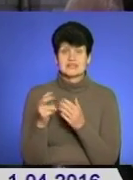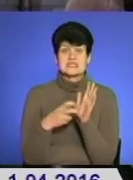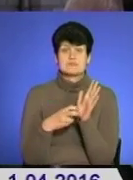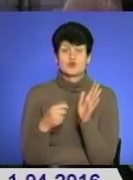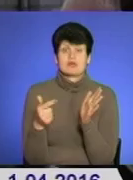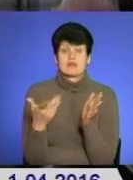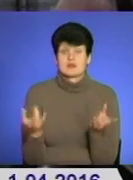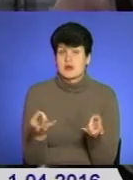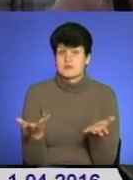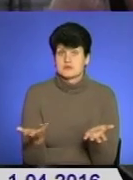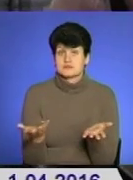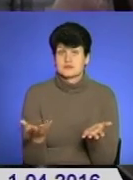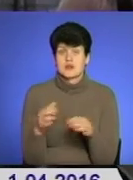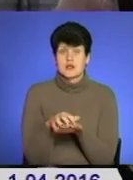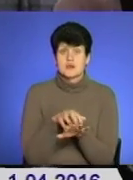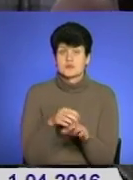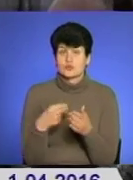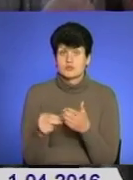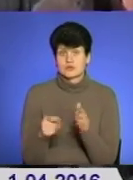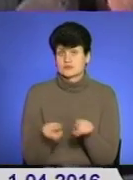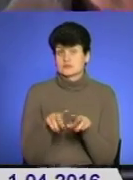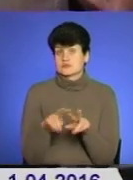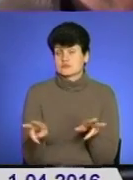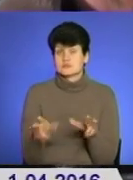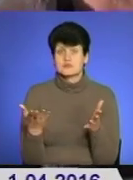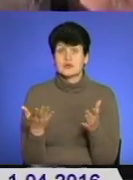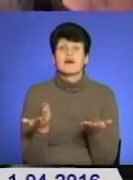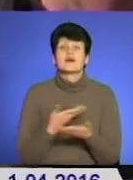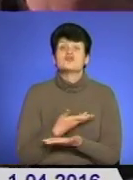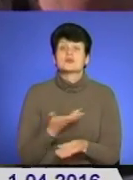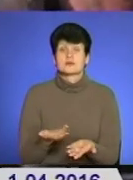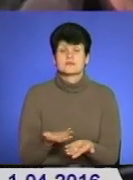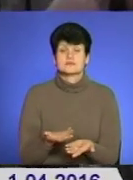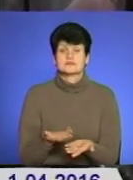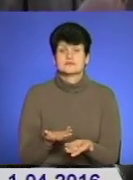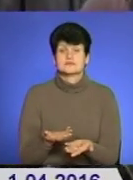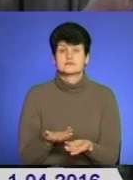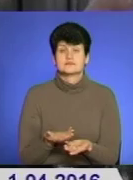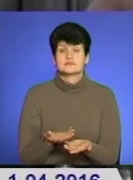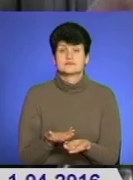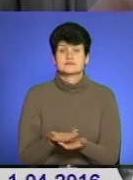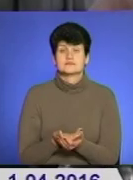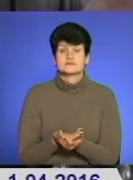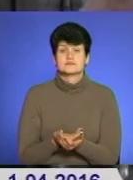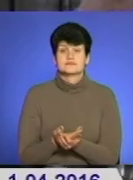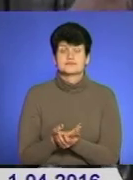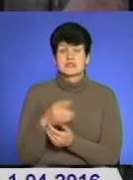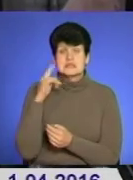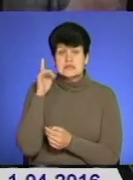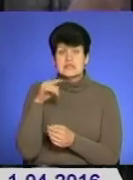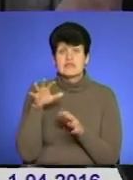700 гривень дати. Капчики купити, то саме, яке буде життя. Та знаєте,